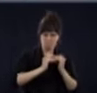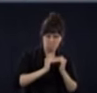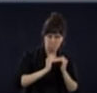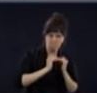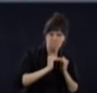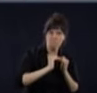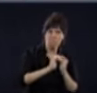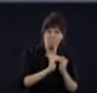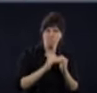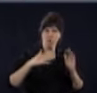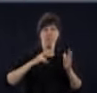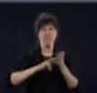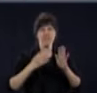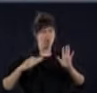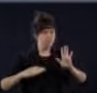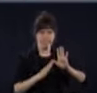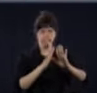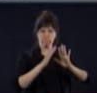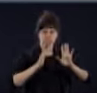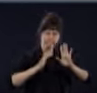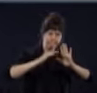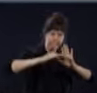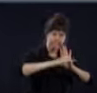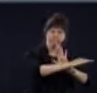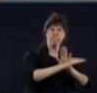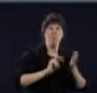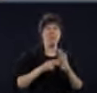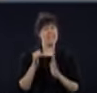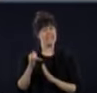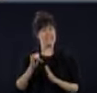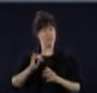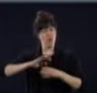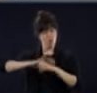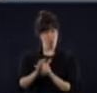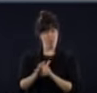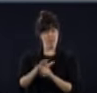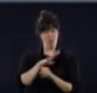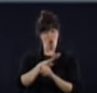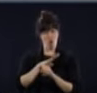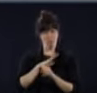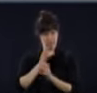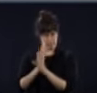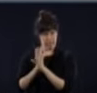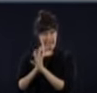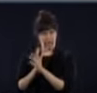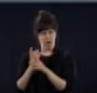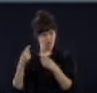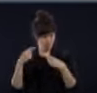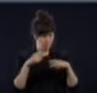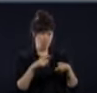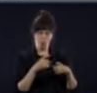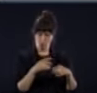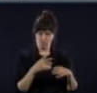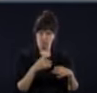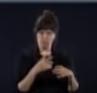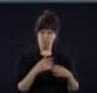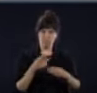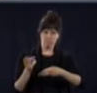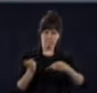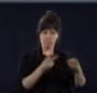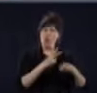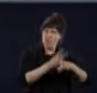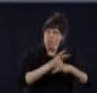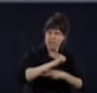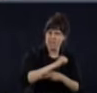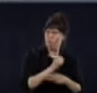COVID-19, mais qui n'ont plus besoin du plateau technique de l'hôpital. Alors, il faut qu'on discrimine, parce que si on regarde… Oui, mais c'est